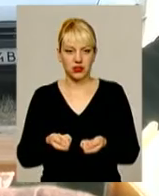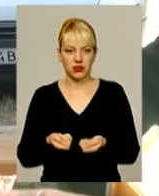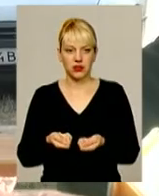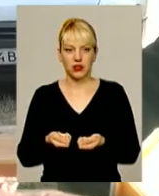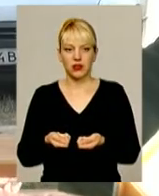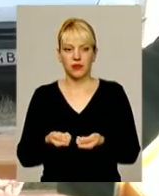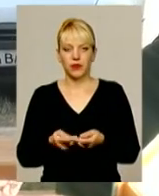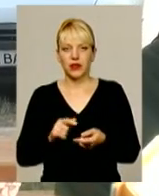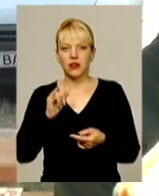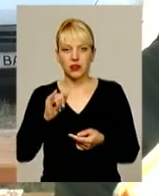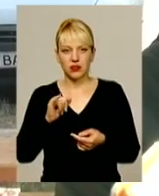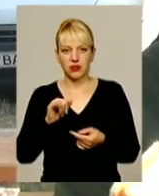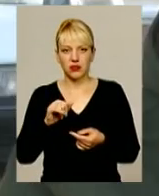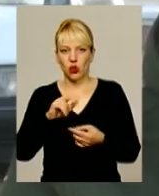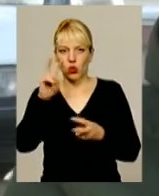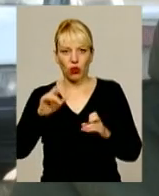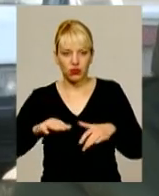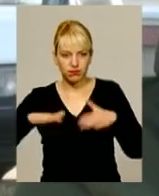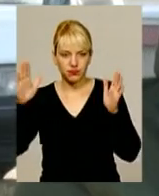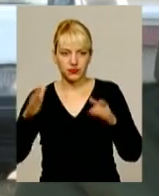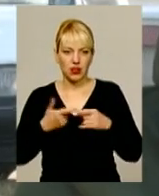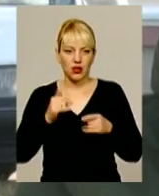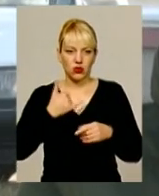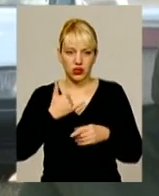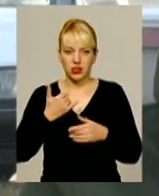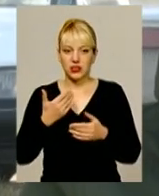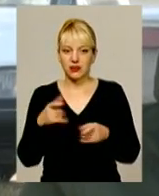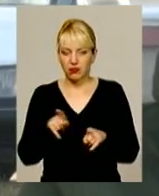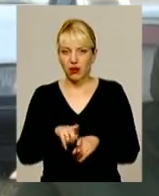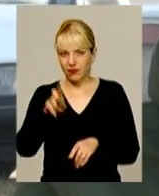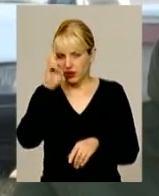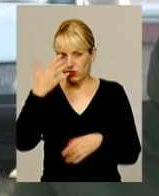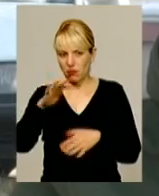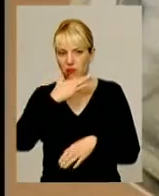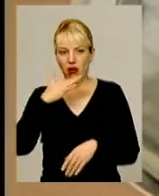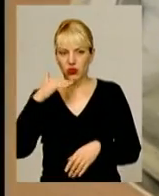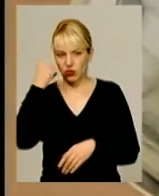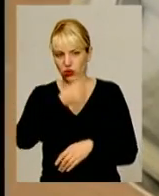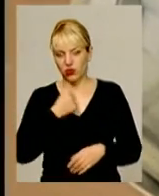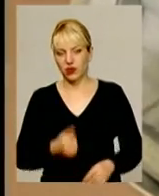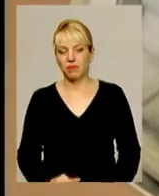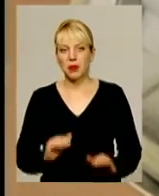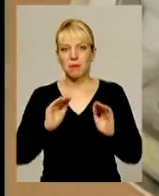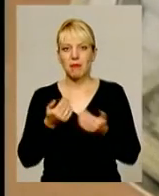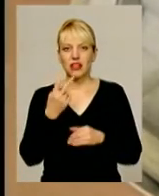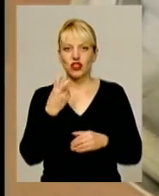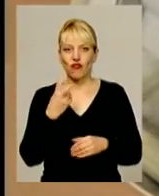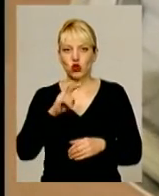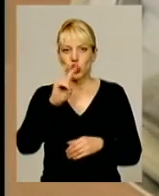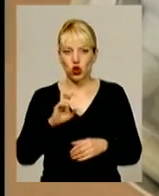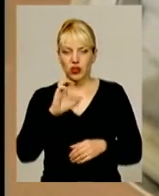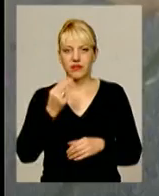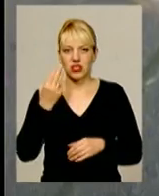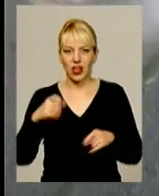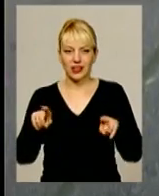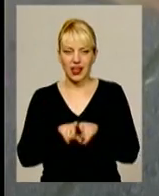різка девальвація національної валюти. Так в нас якось в державі вже протягом багатьох років. Менше двох сотень доларів США.